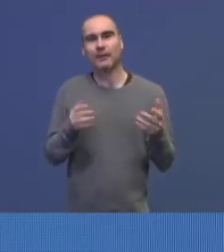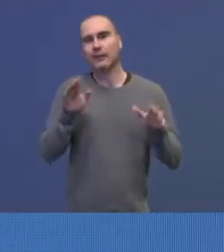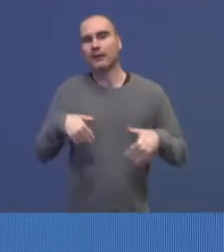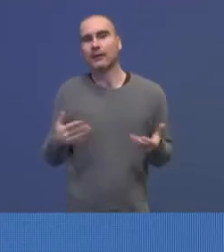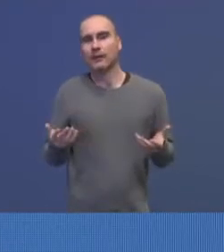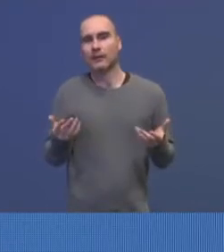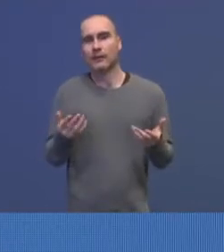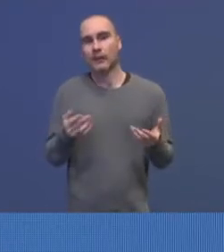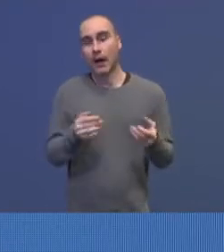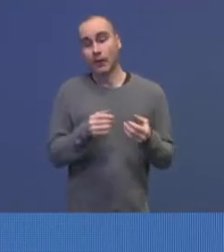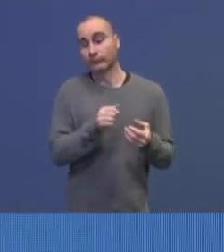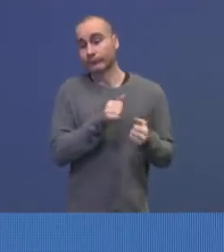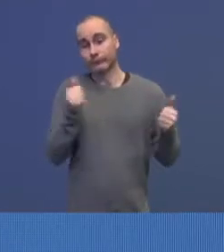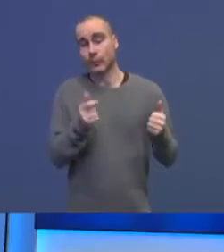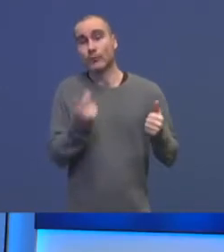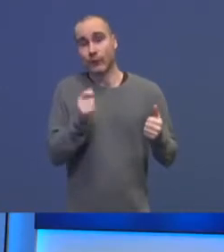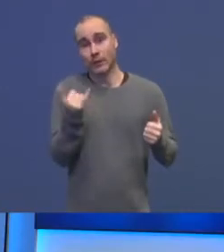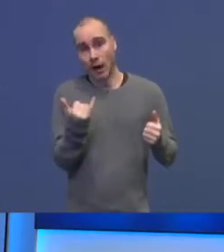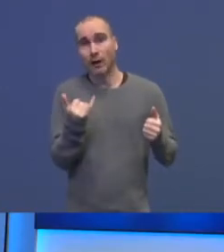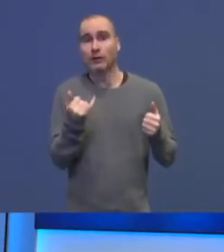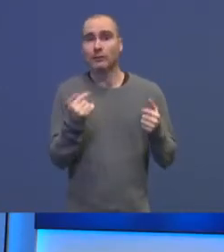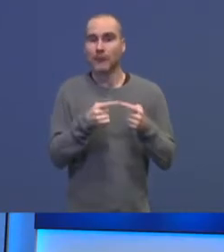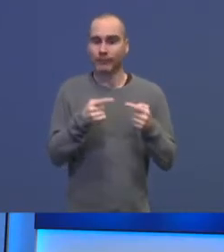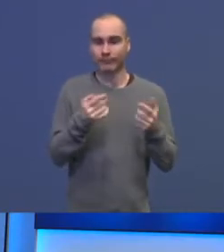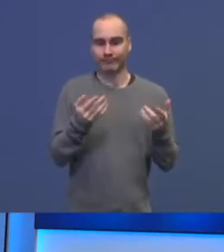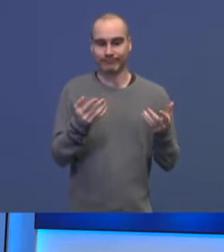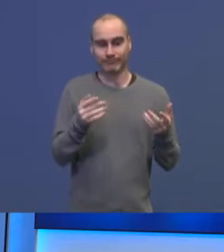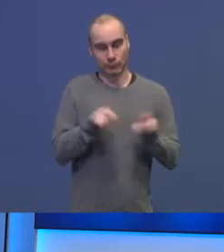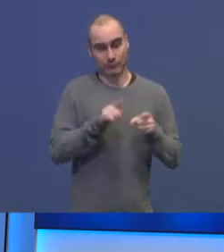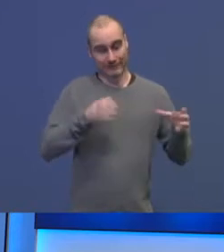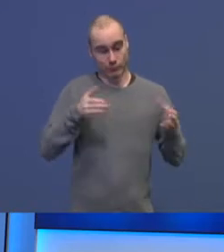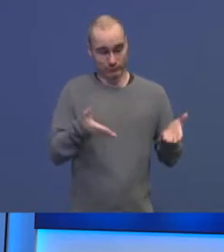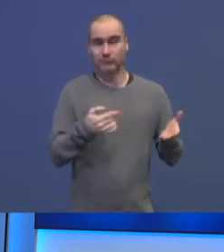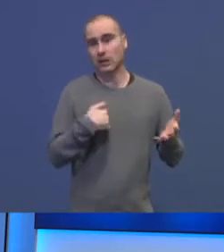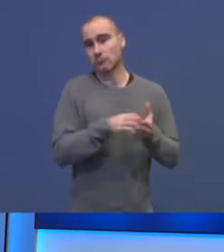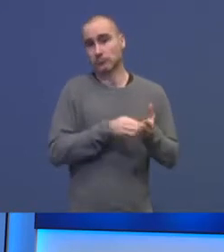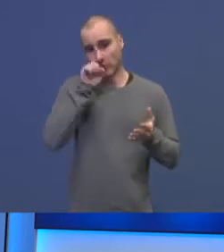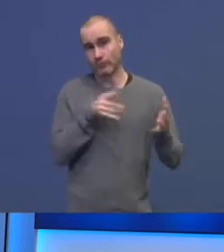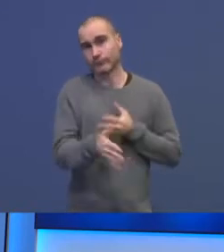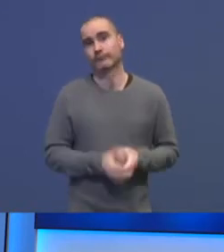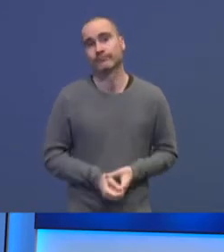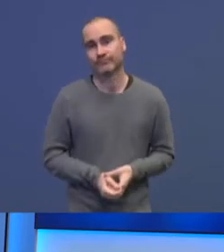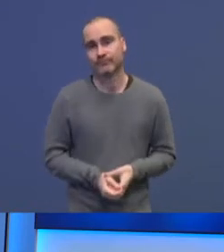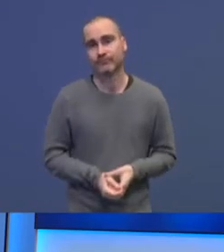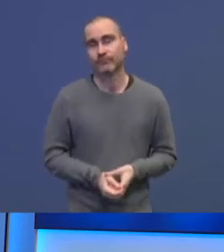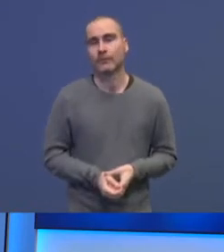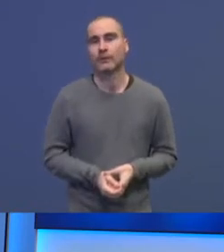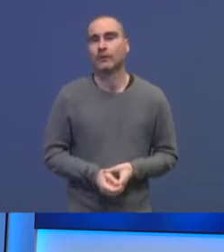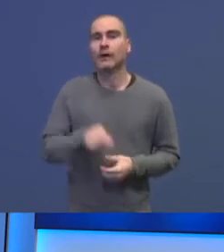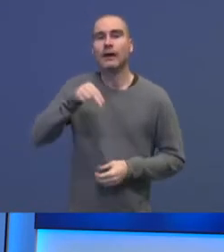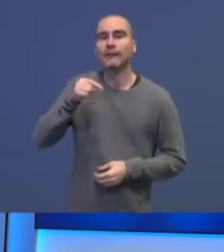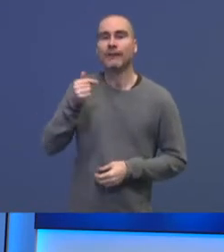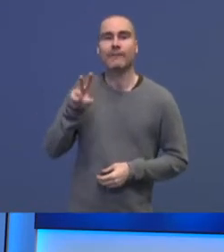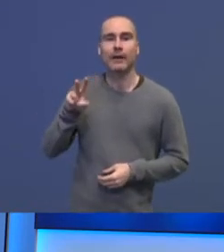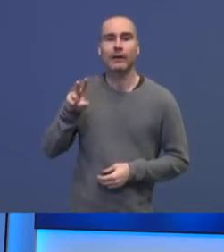formidabel utfordring, men gitt det vi står overfor nå, så velger jeg å tro at det er noe vi skal klare. Da er det NTV